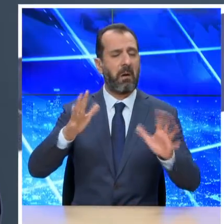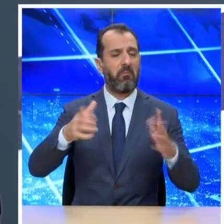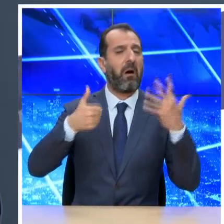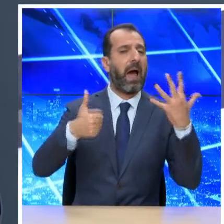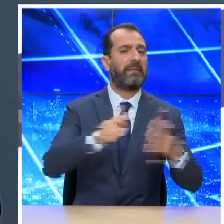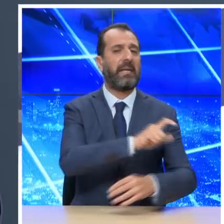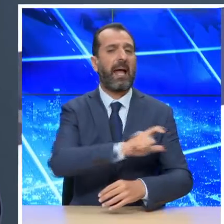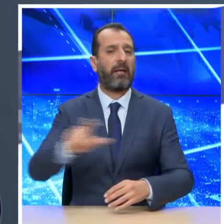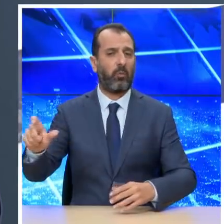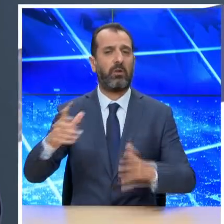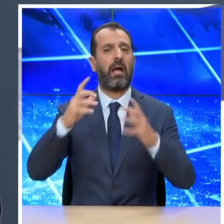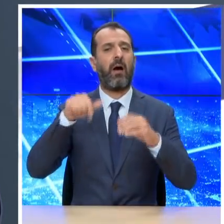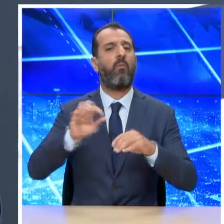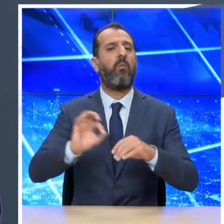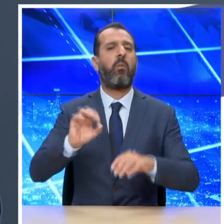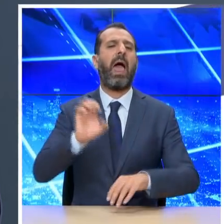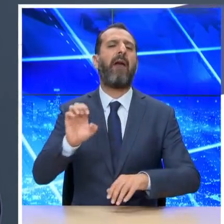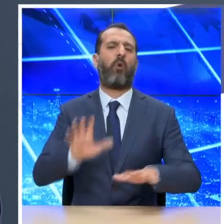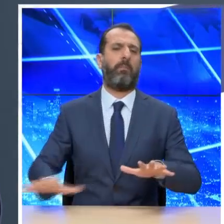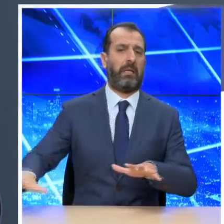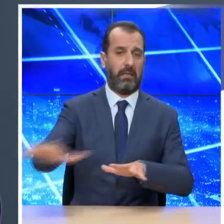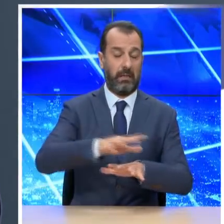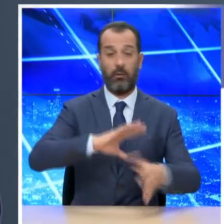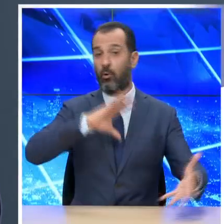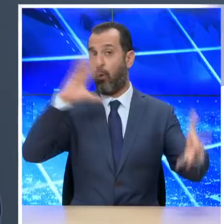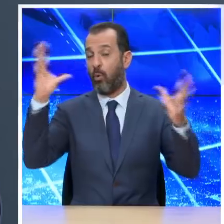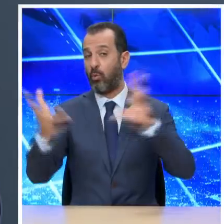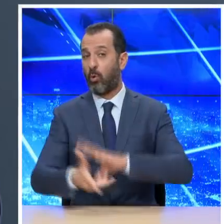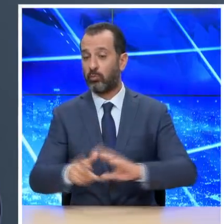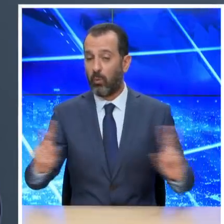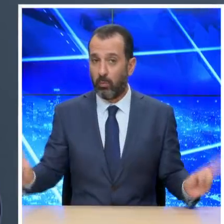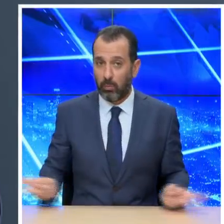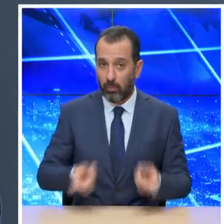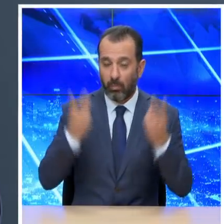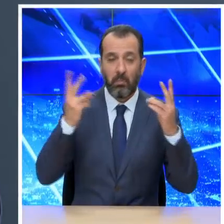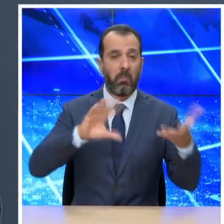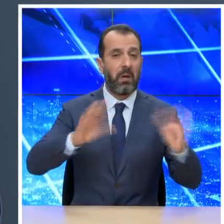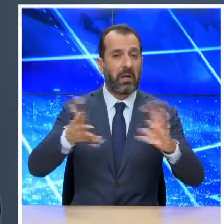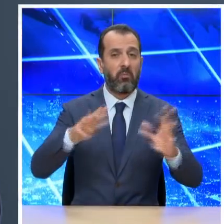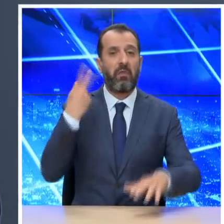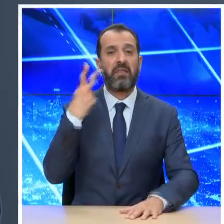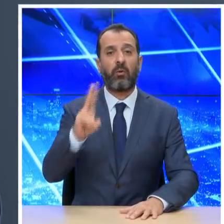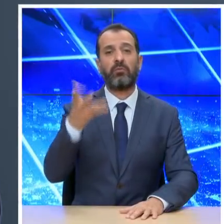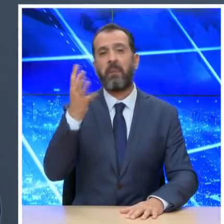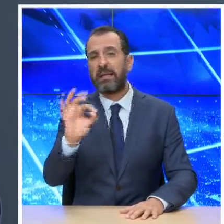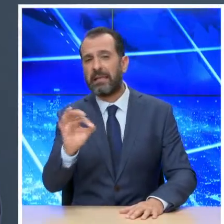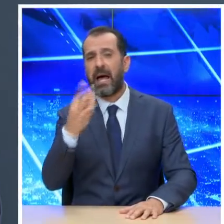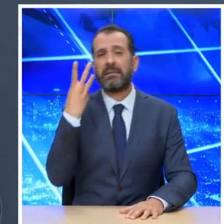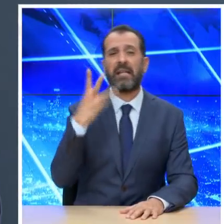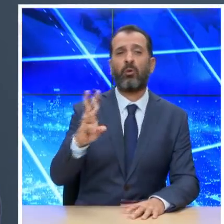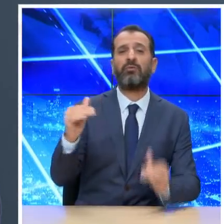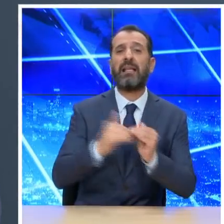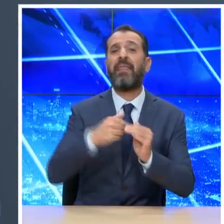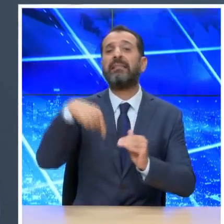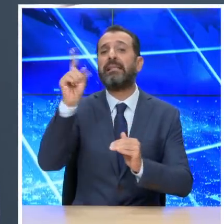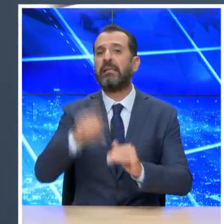εκατομμύρια βρίσκονται στην Ευρώπη. Παγκοσμίως, οι νέες διαγνώσεις ανά ημέρα είναι στα επίπεδα των 250 με 300 χιλιάδες